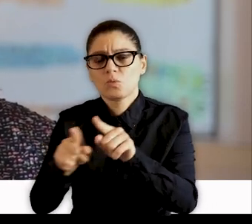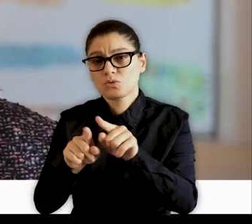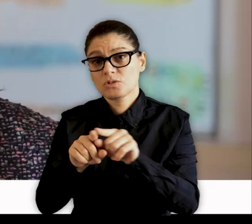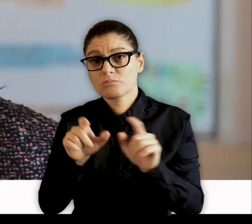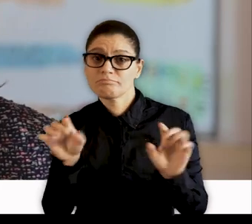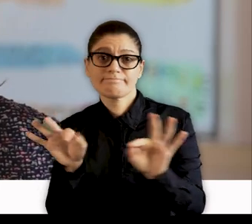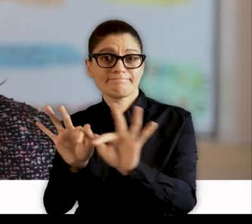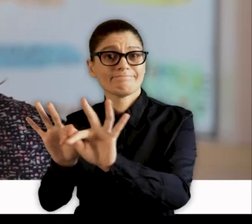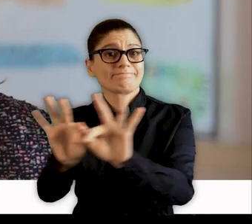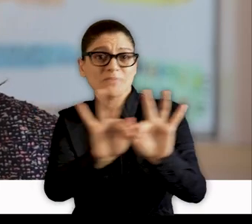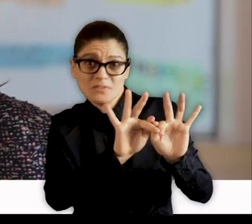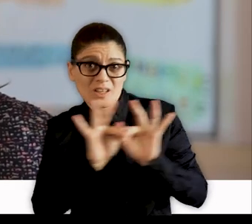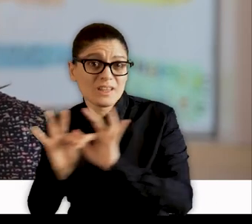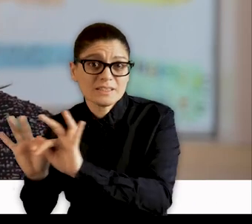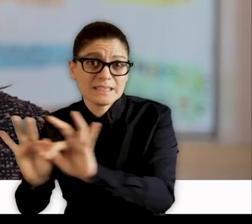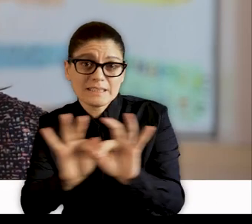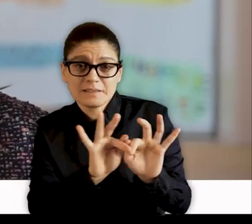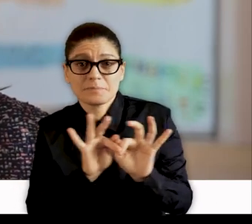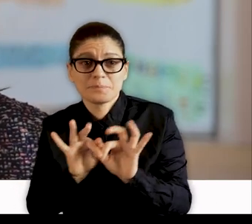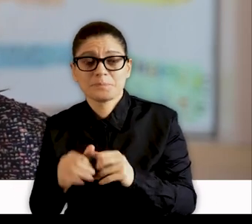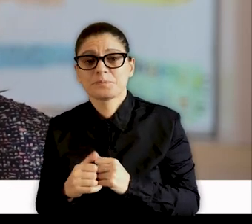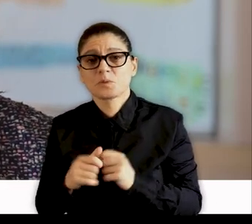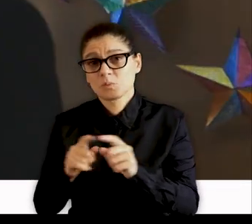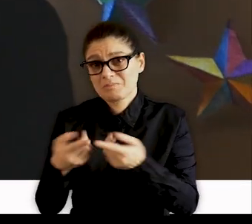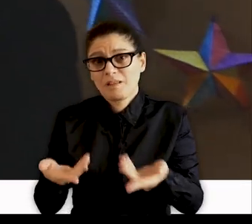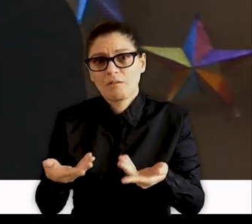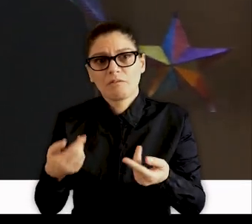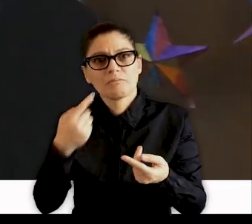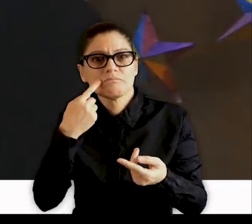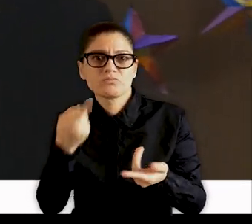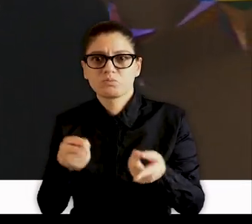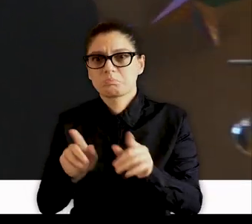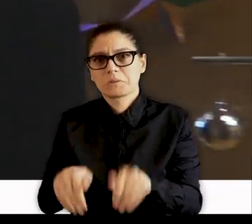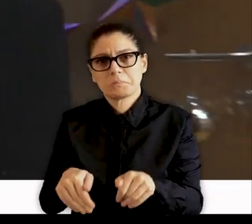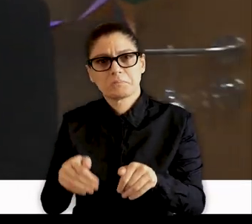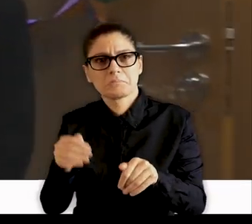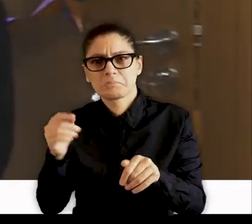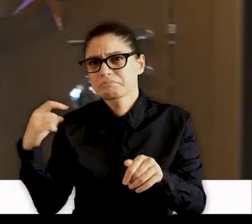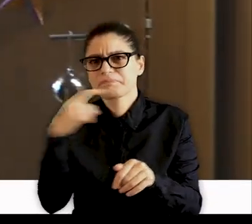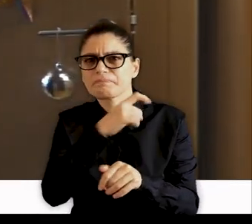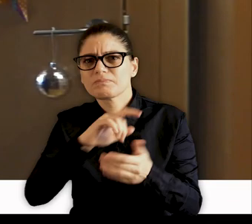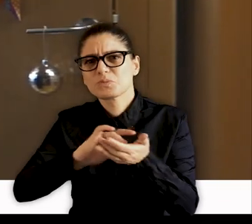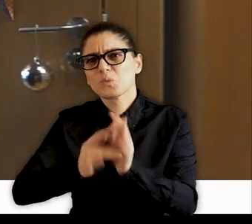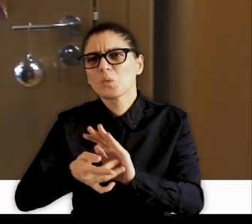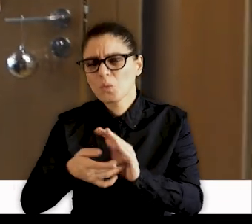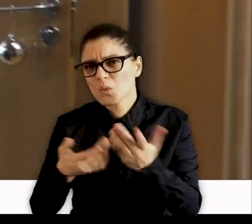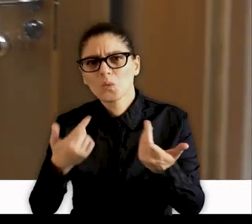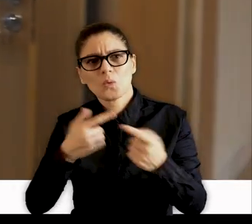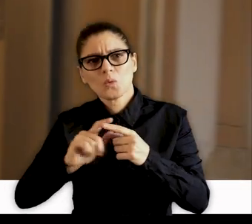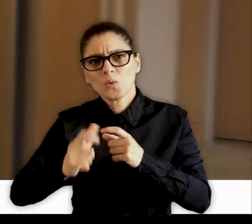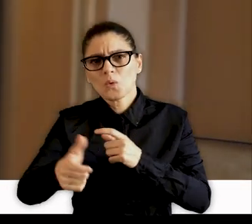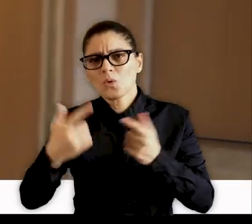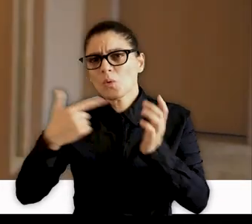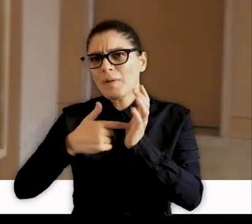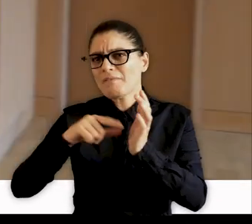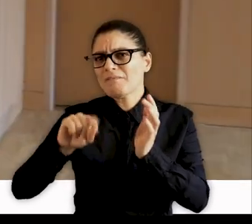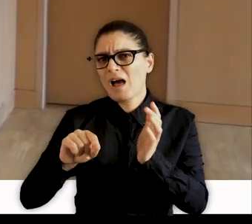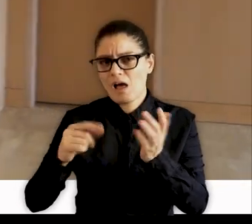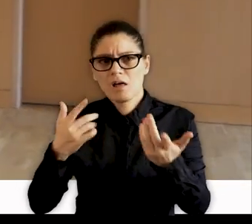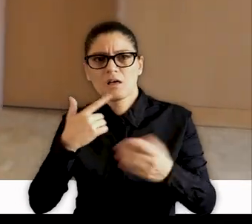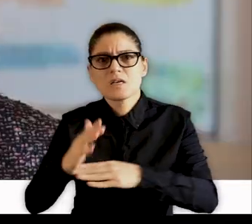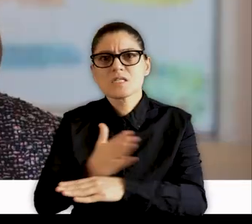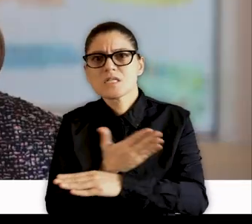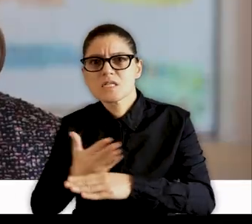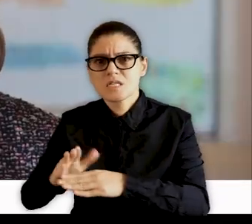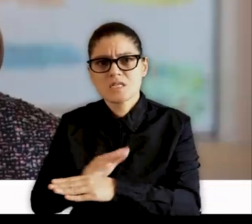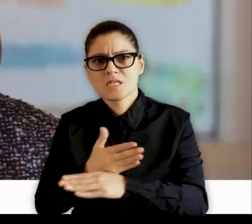avons su donner tout son sens au mot fraternité. Malgré toutes les difficultés, nous avons réussi à faire de 2020 une année